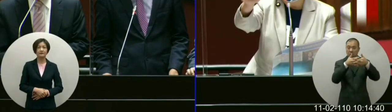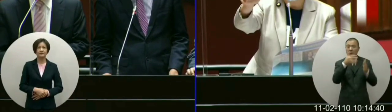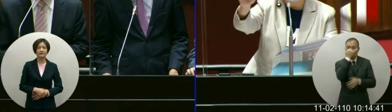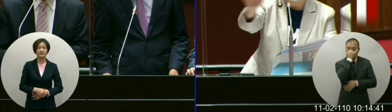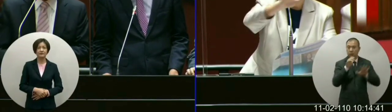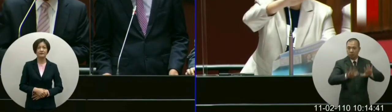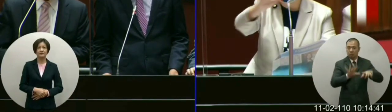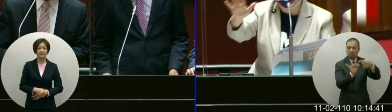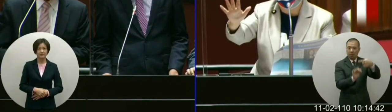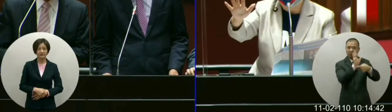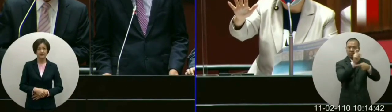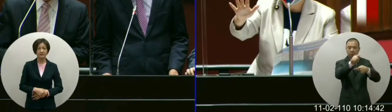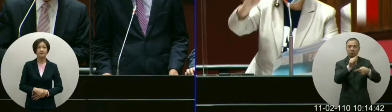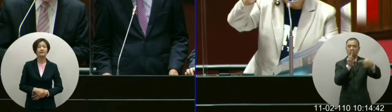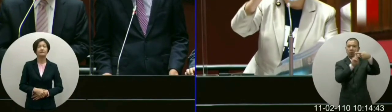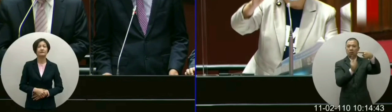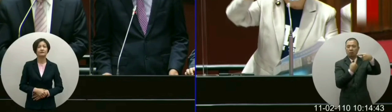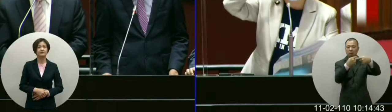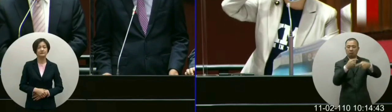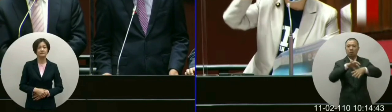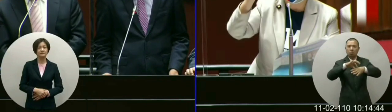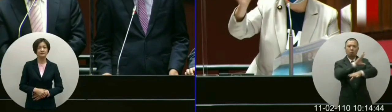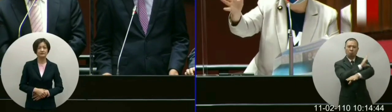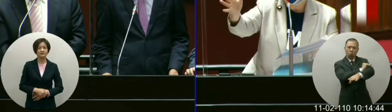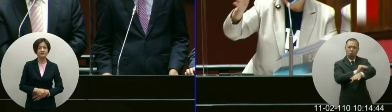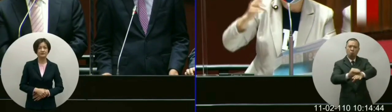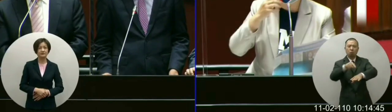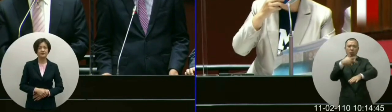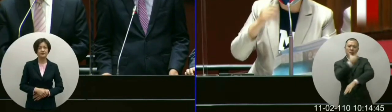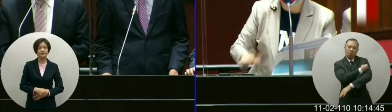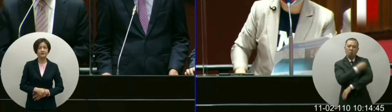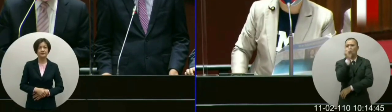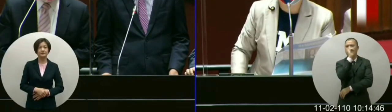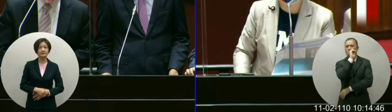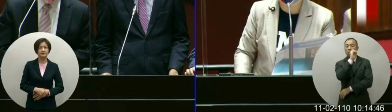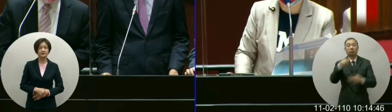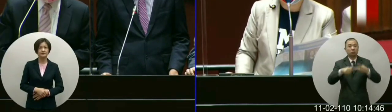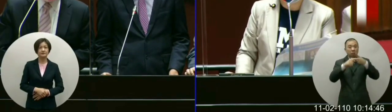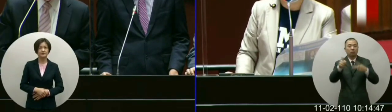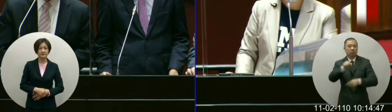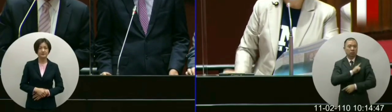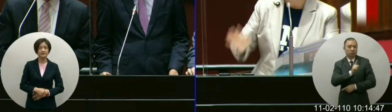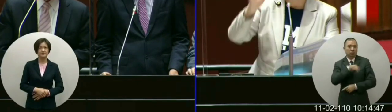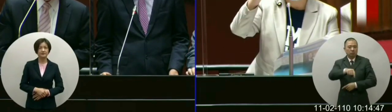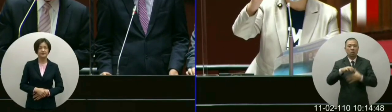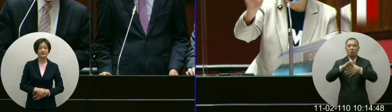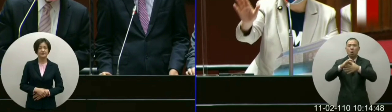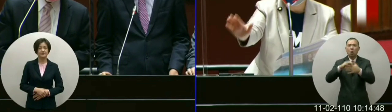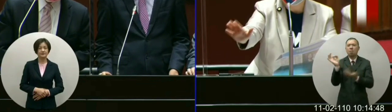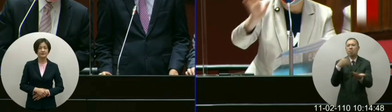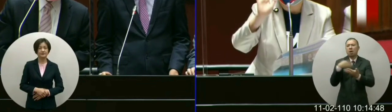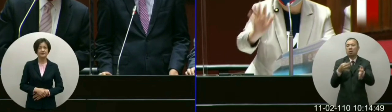止有八成是没有莱克多巴胺的而且他们在他们的这个量饭店里头在卖的时候他